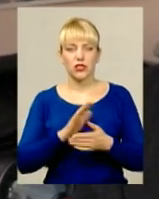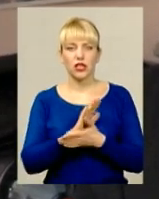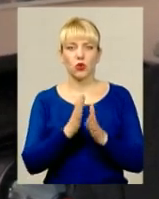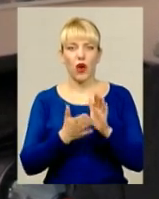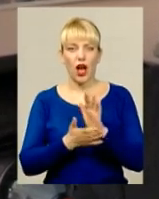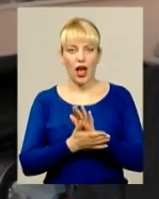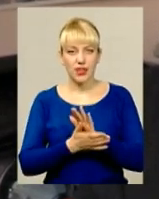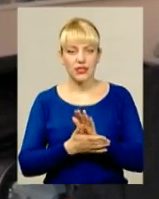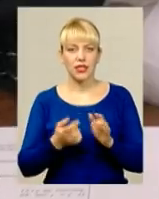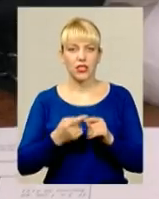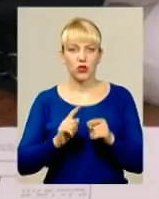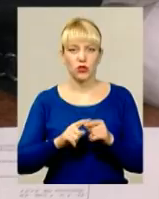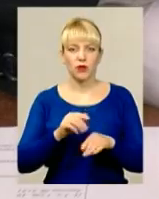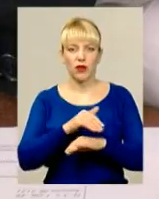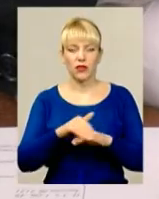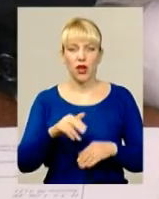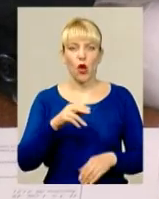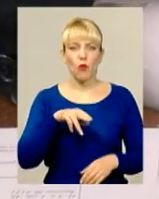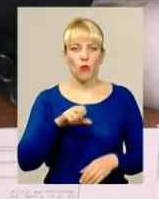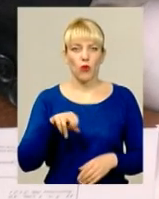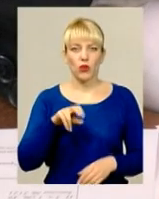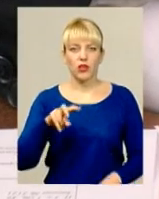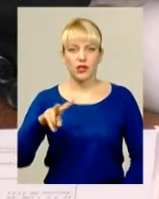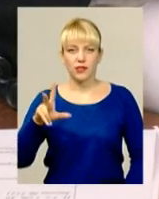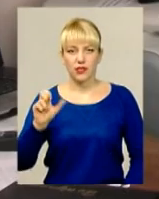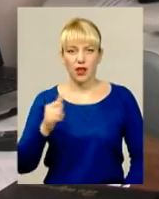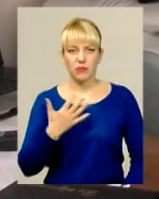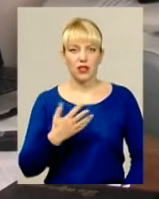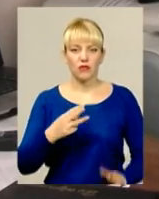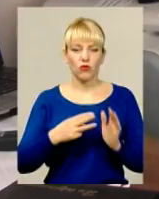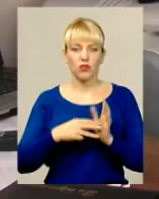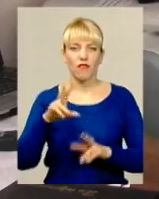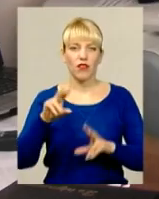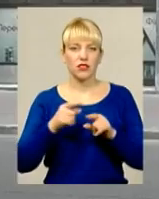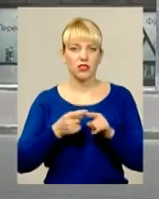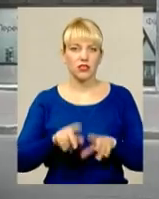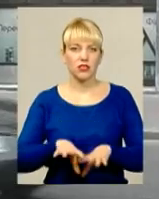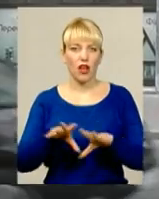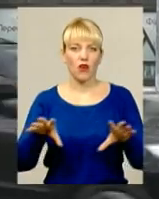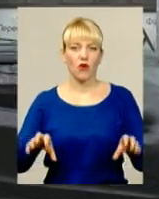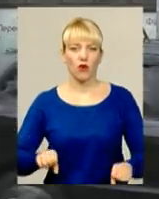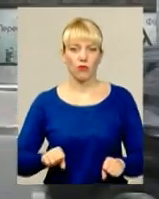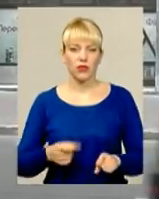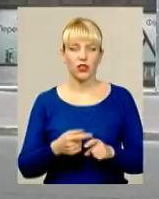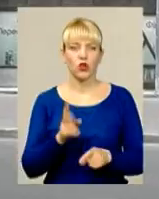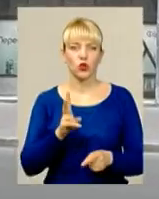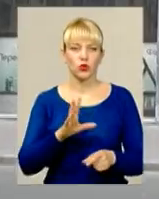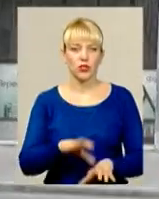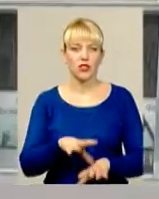за адресою Подільська, 58, нічо інше, як рейдерське захоплення. Ті, що захопили, це самозвані